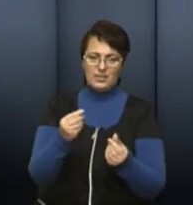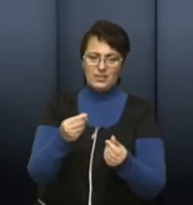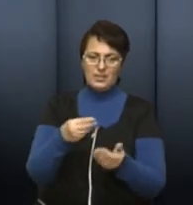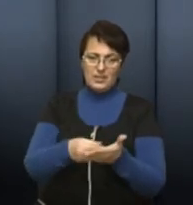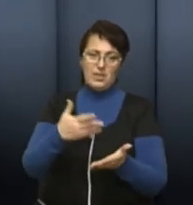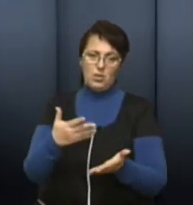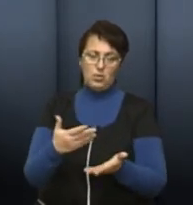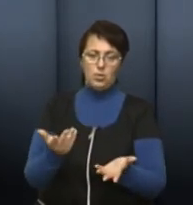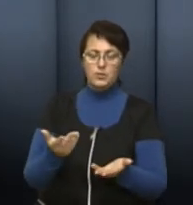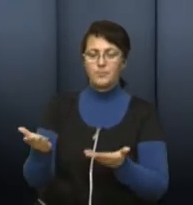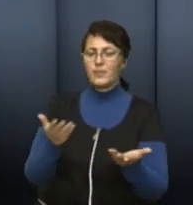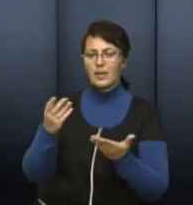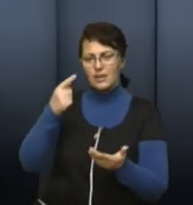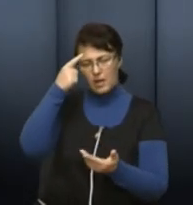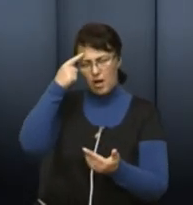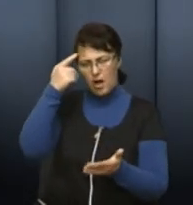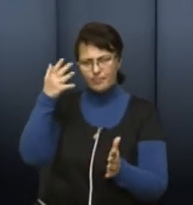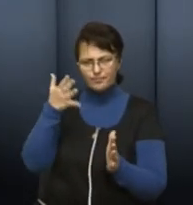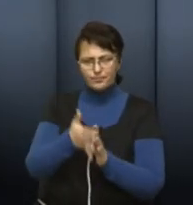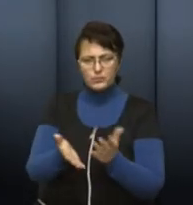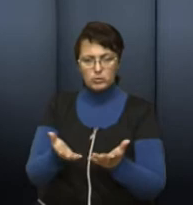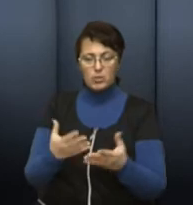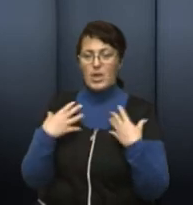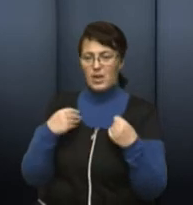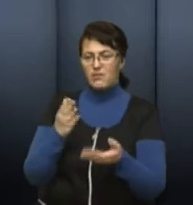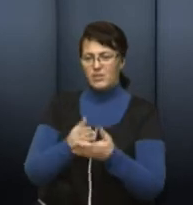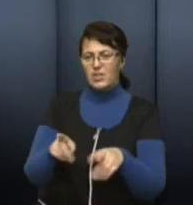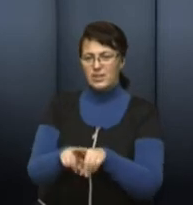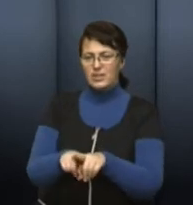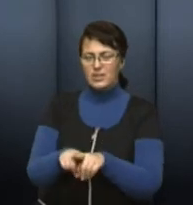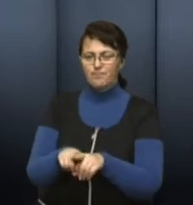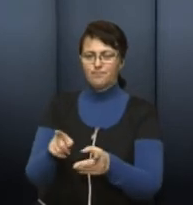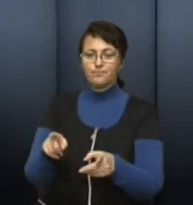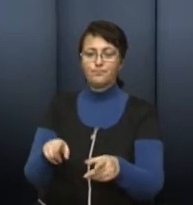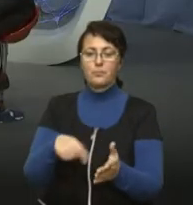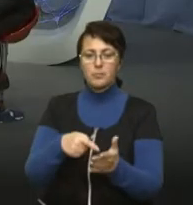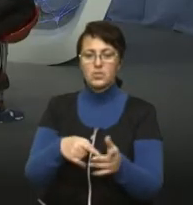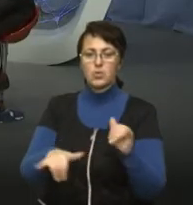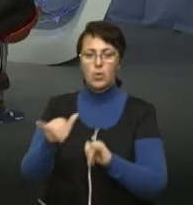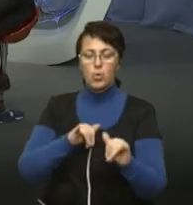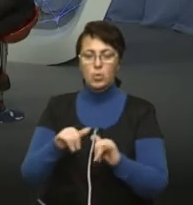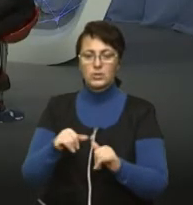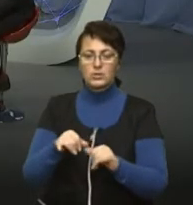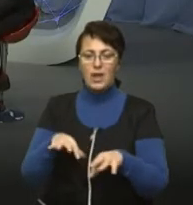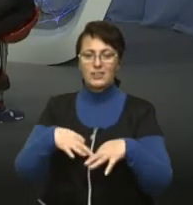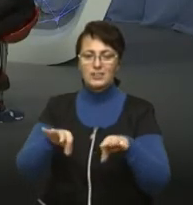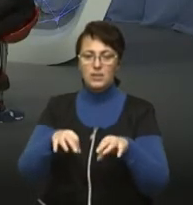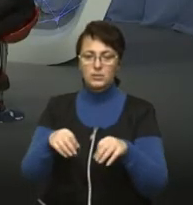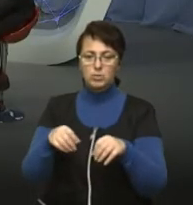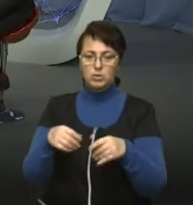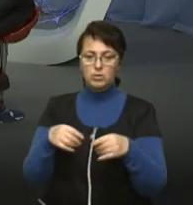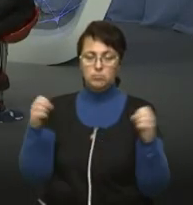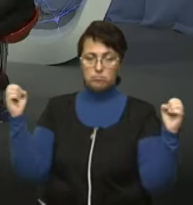Яка логіка взагалі цього є? Зрозуміло, що Львів є таким досить центричним містом, куди транспорт з'їжджається в основному в центр.